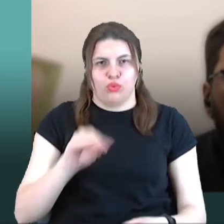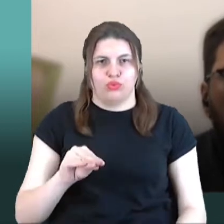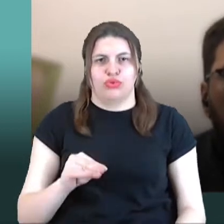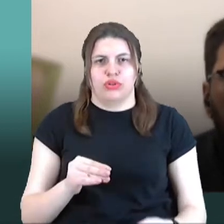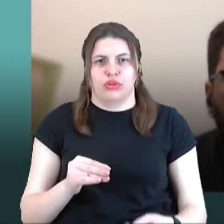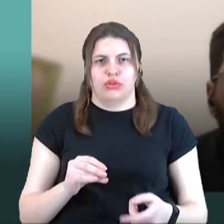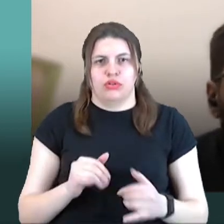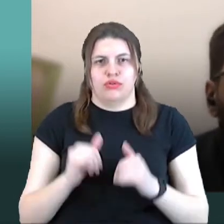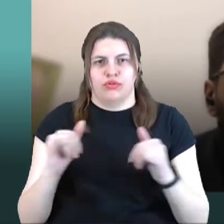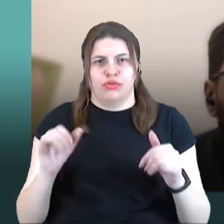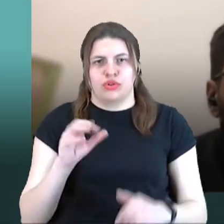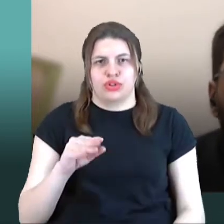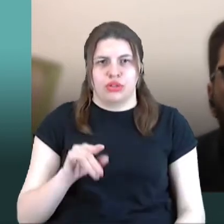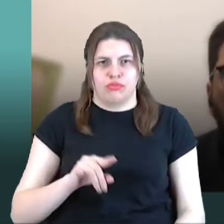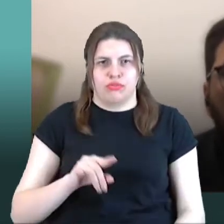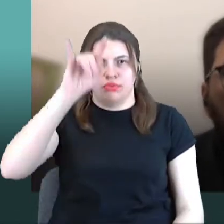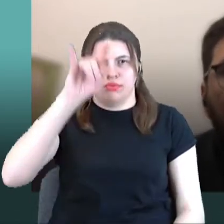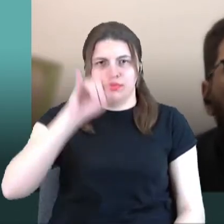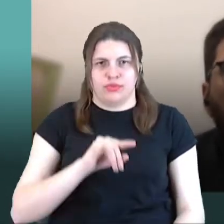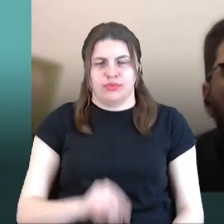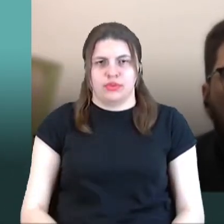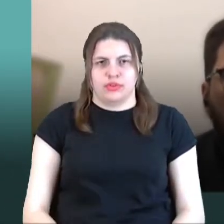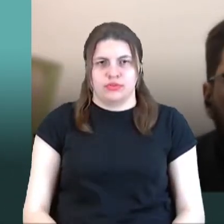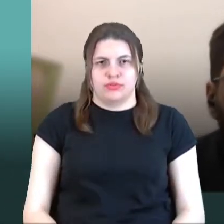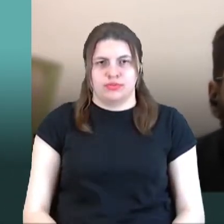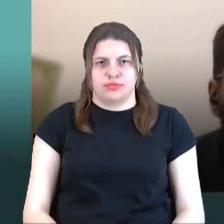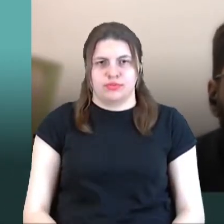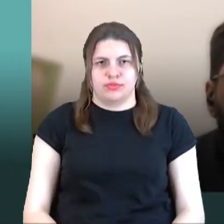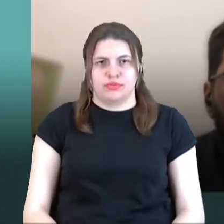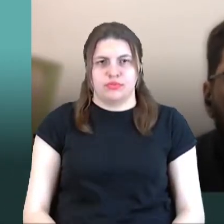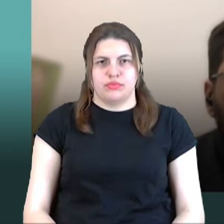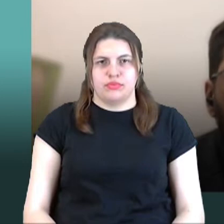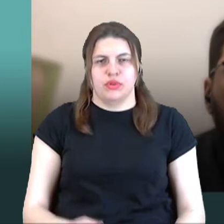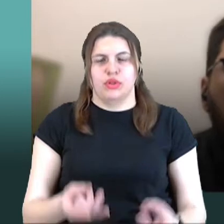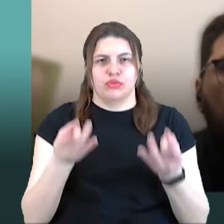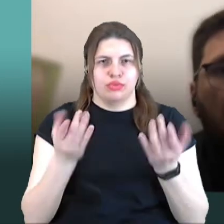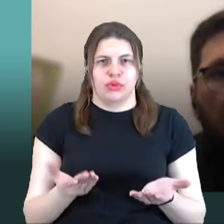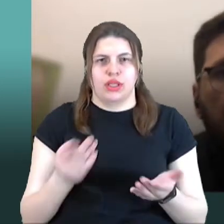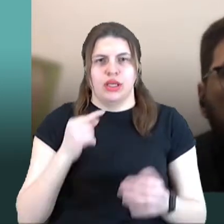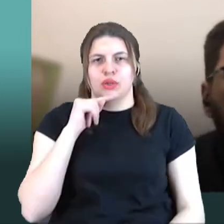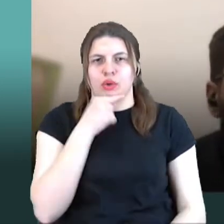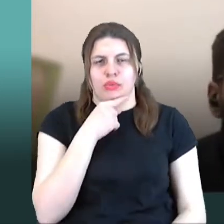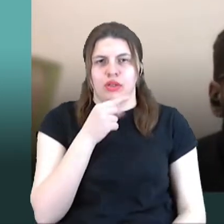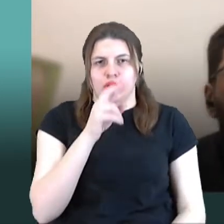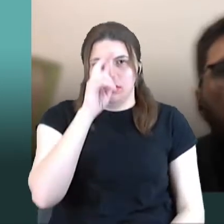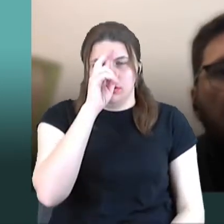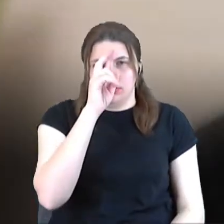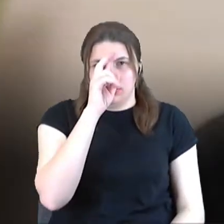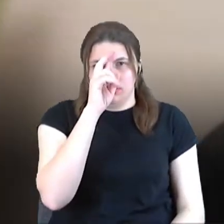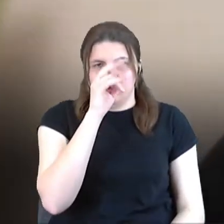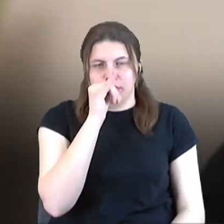Ну, дивіться, дуже просто. Для економіки держави ми не можемо, скажімо,